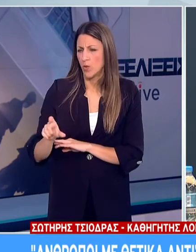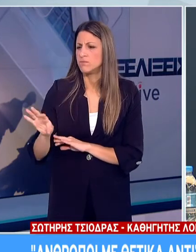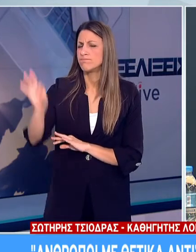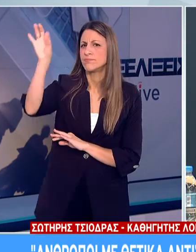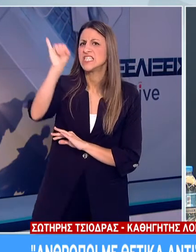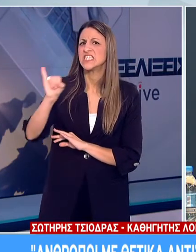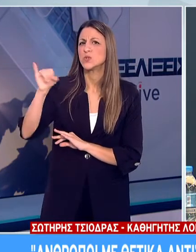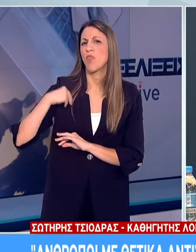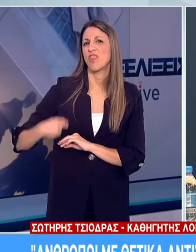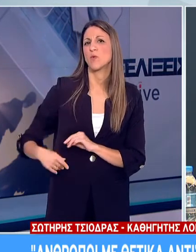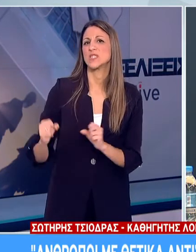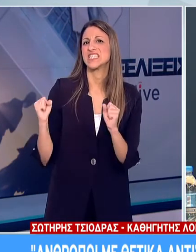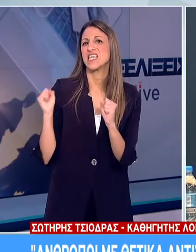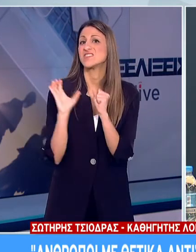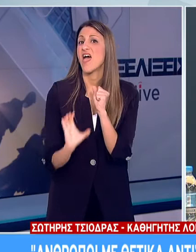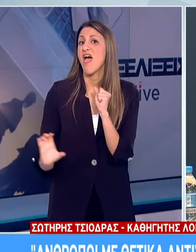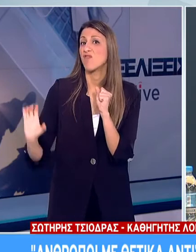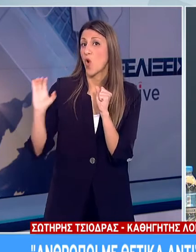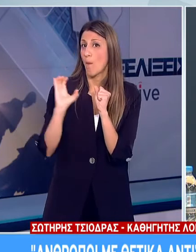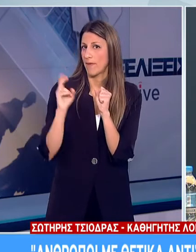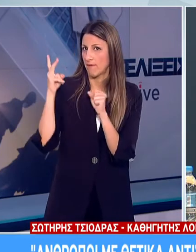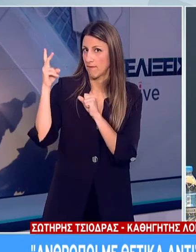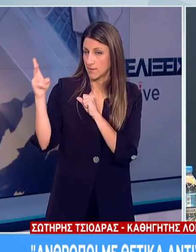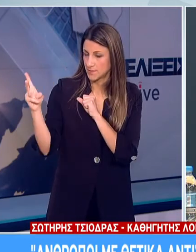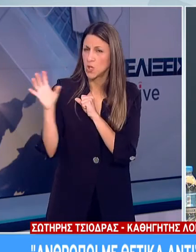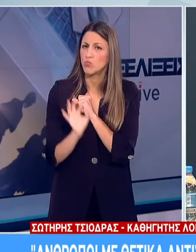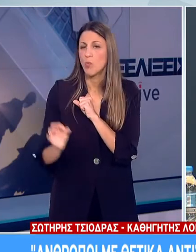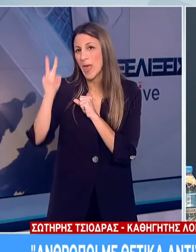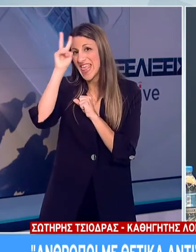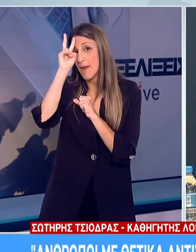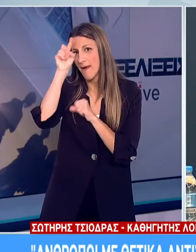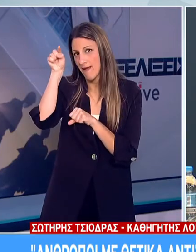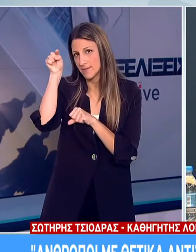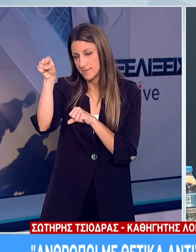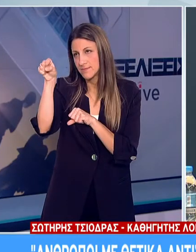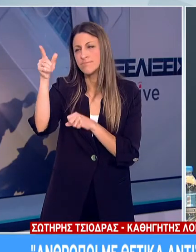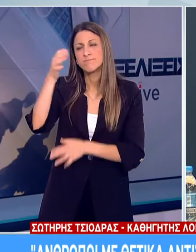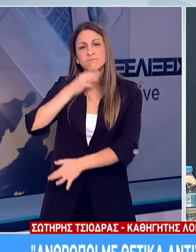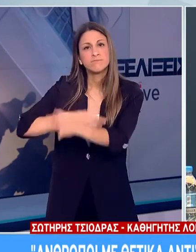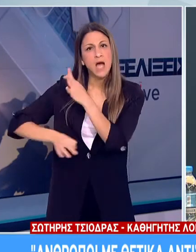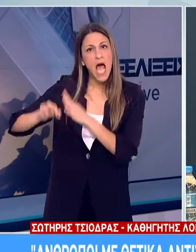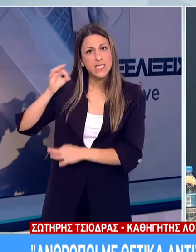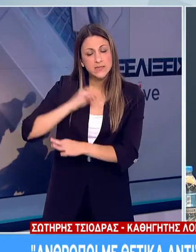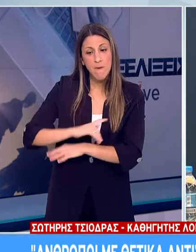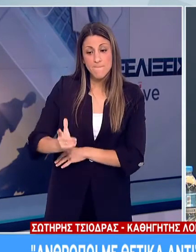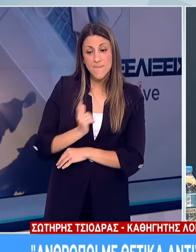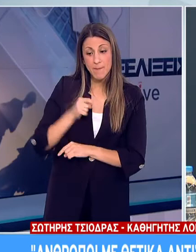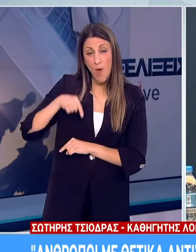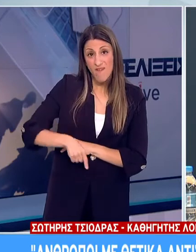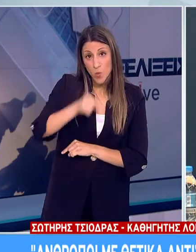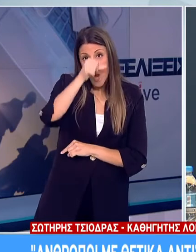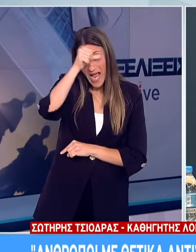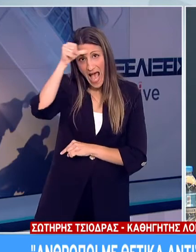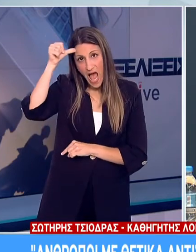Δημόσιας Υγείας της Ευρώπης που έχει την έδρα του στη Γερμανία, για ένα πιθανό δεύτερο κύμα του ιού αυτό το καλοκαίρι.